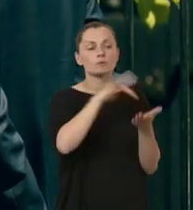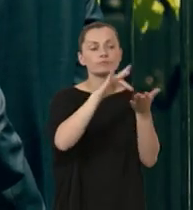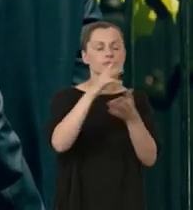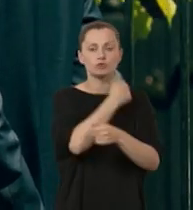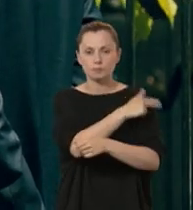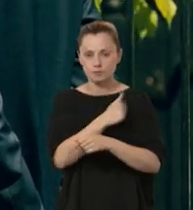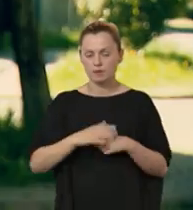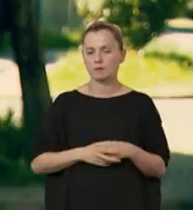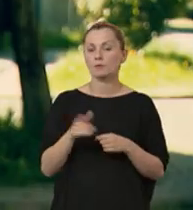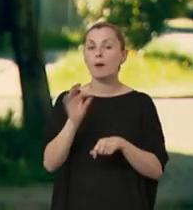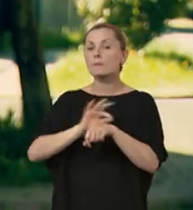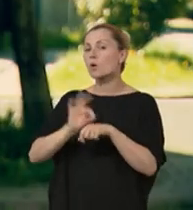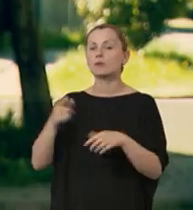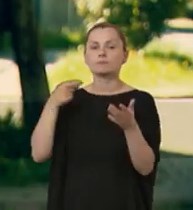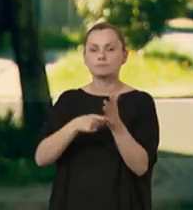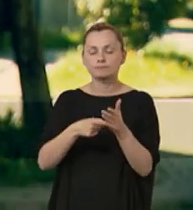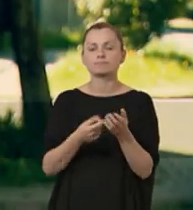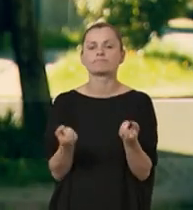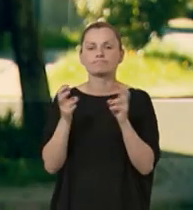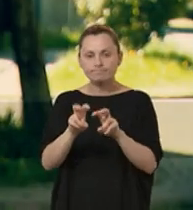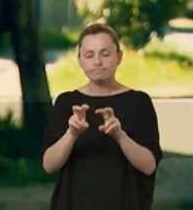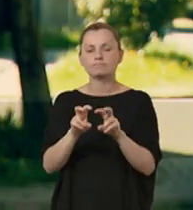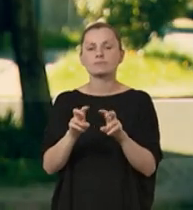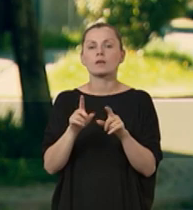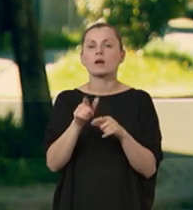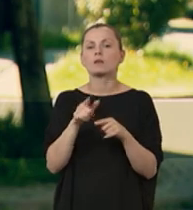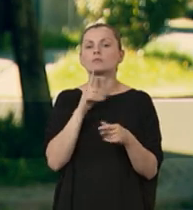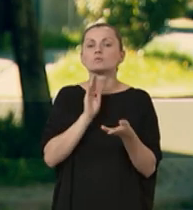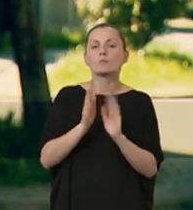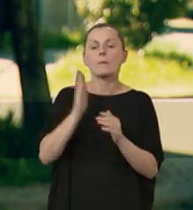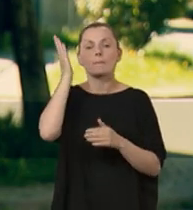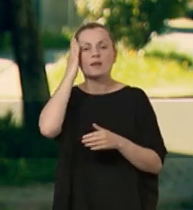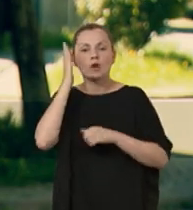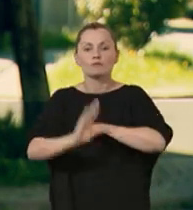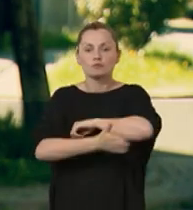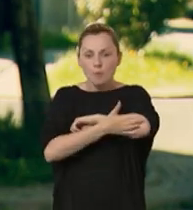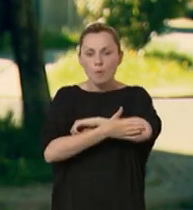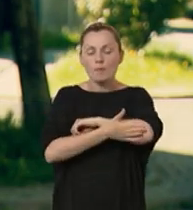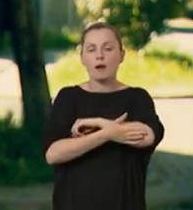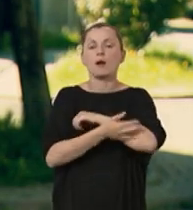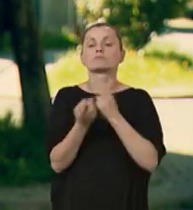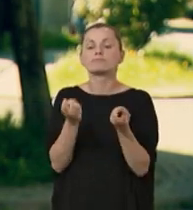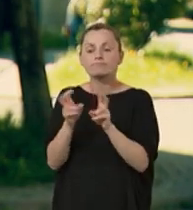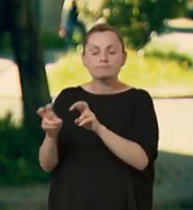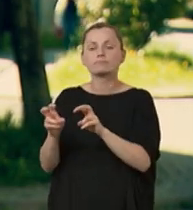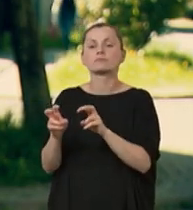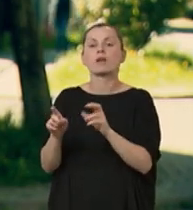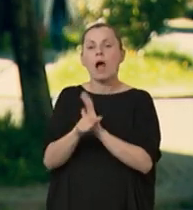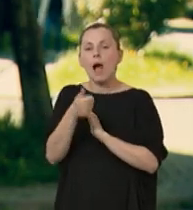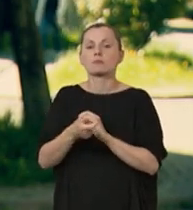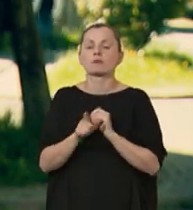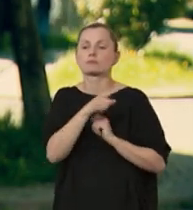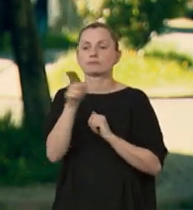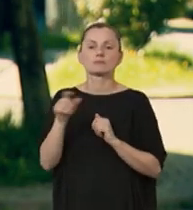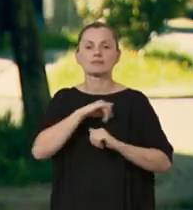psychiatrycznym. Celem tego projektu jest wypracowanie i wdrożenie modelu mieszkań wspomaganych, tak aby przedstawić